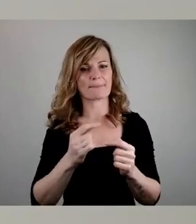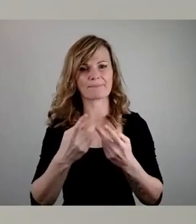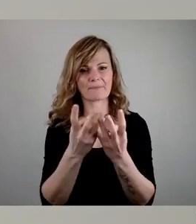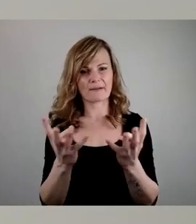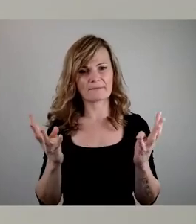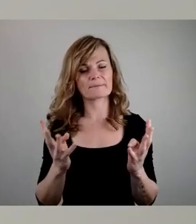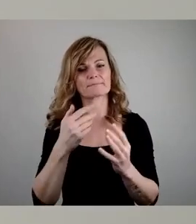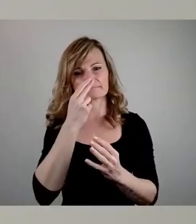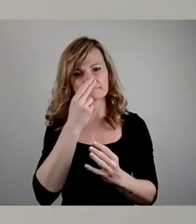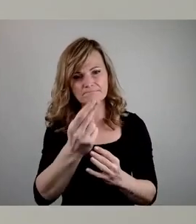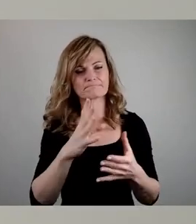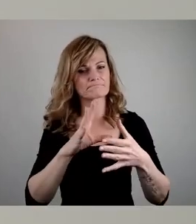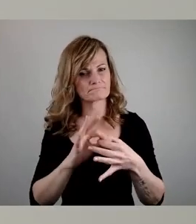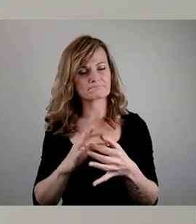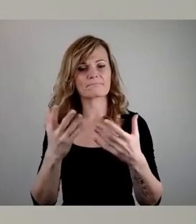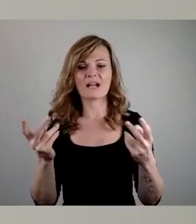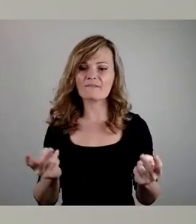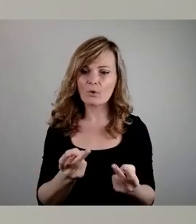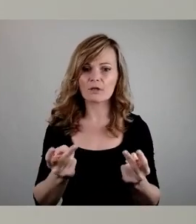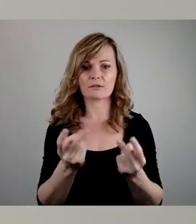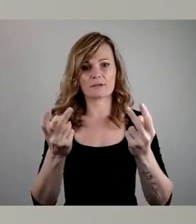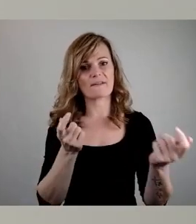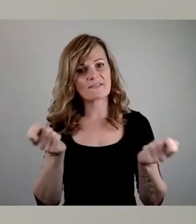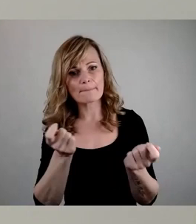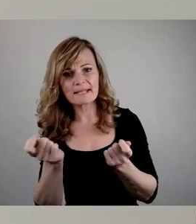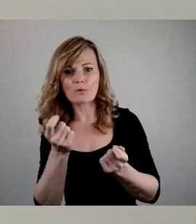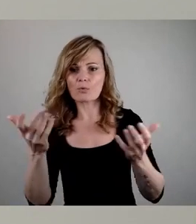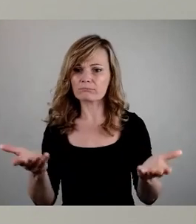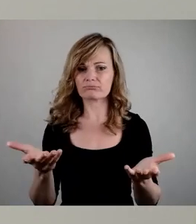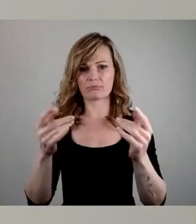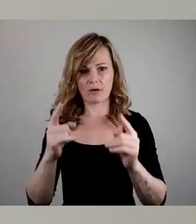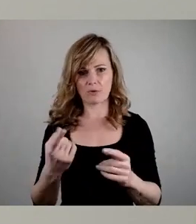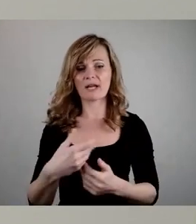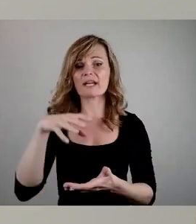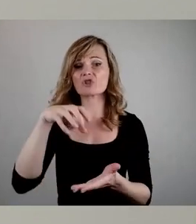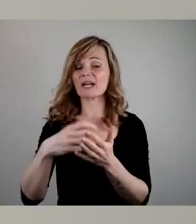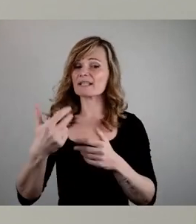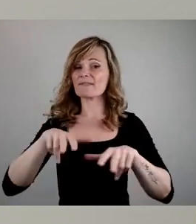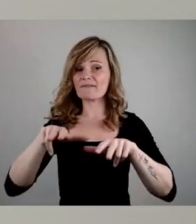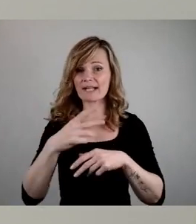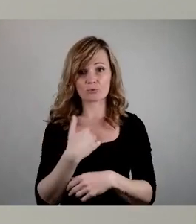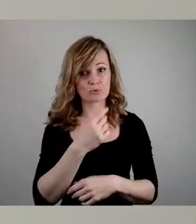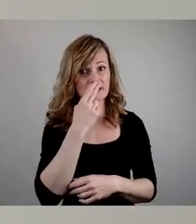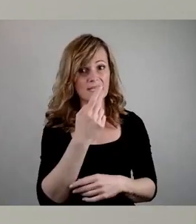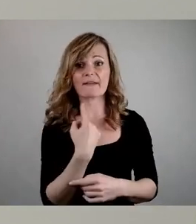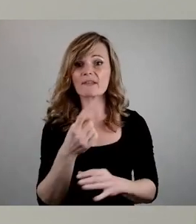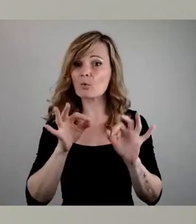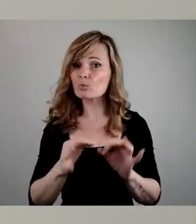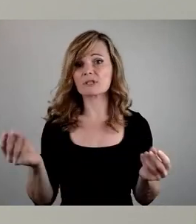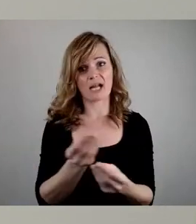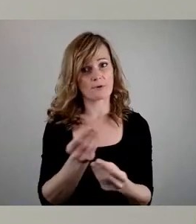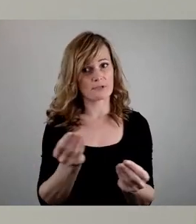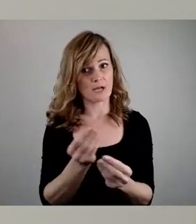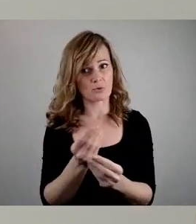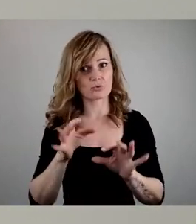befördern und Vermittlung voranzubringen. Für die Stadtverwaltung kann ich feststellen, dass wir einen sehr guten Austausch, eine sehr gute